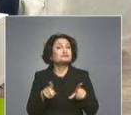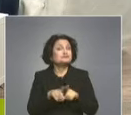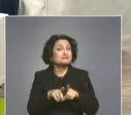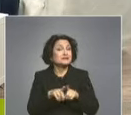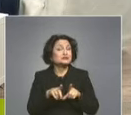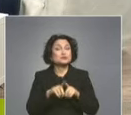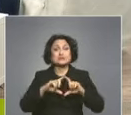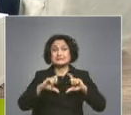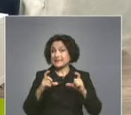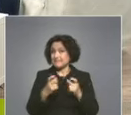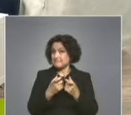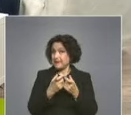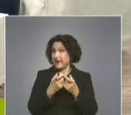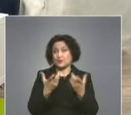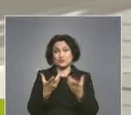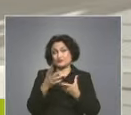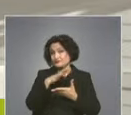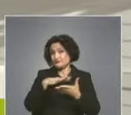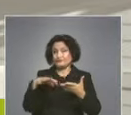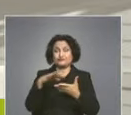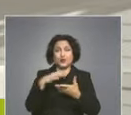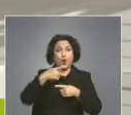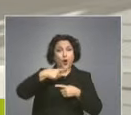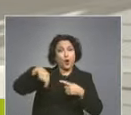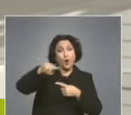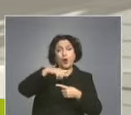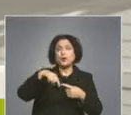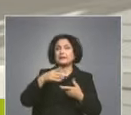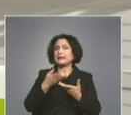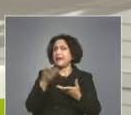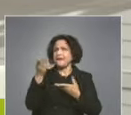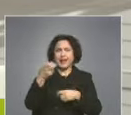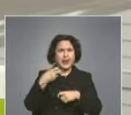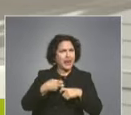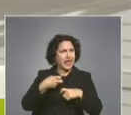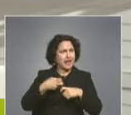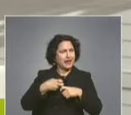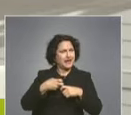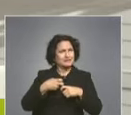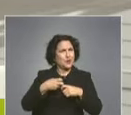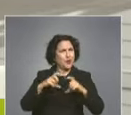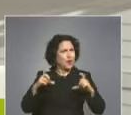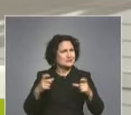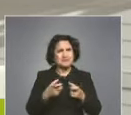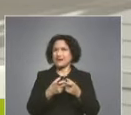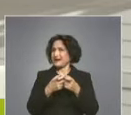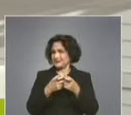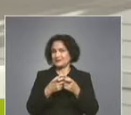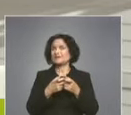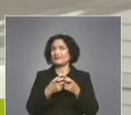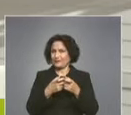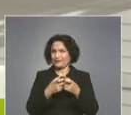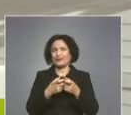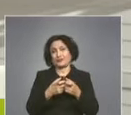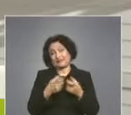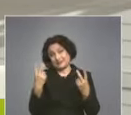семейното обкръжение, факта, че около мен... Как ще я да опитам вето от лякарска фамилия? Това казва ли някакво влияние? Имаше ли някакво нацист от